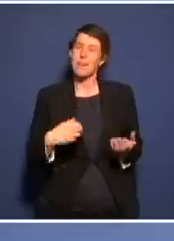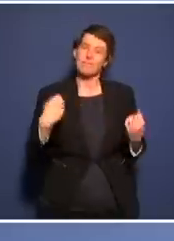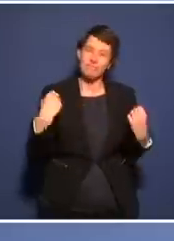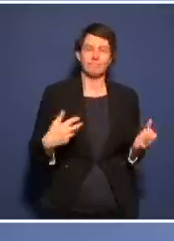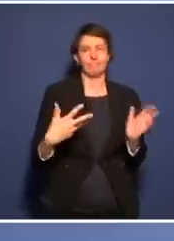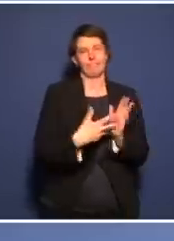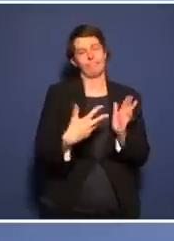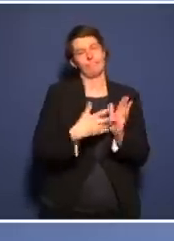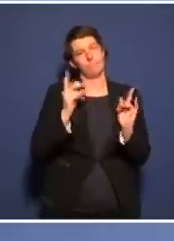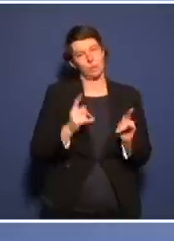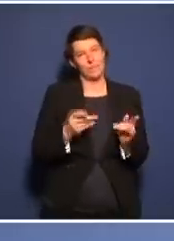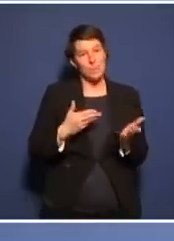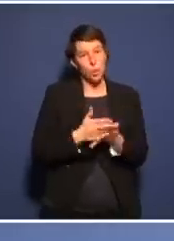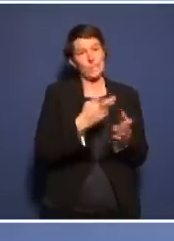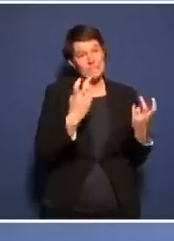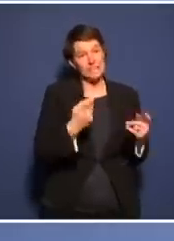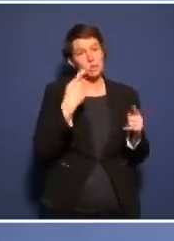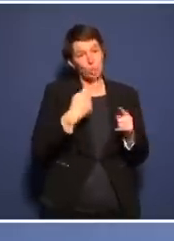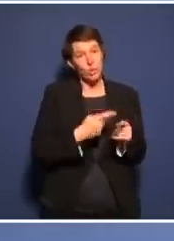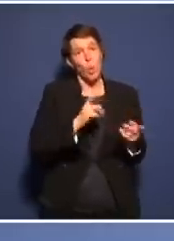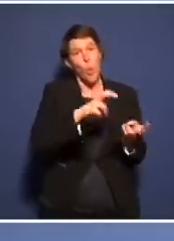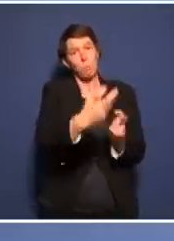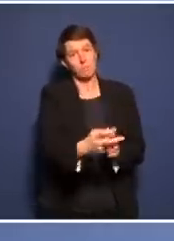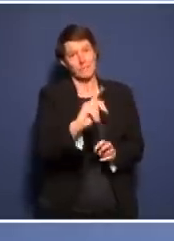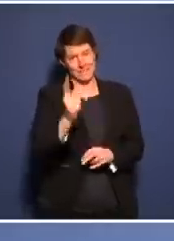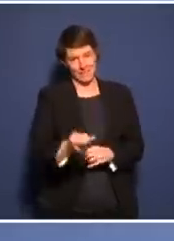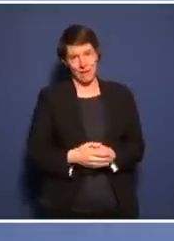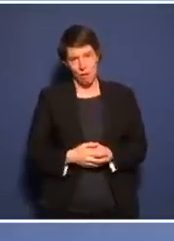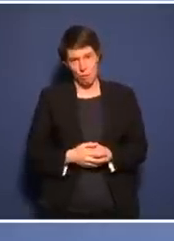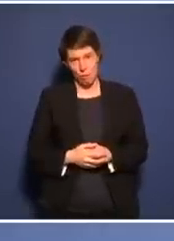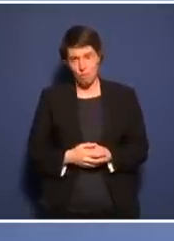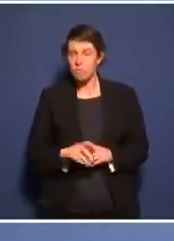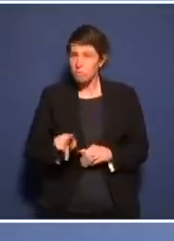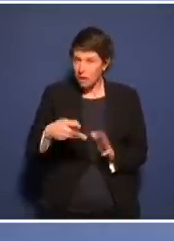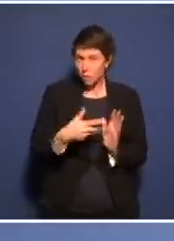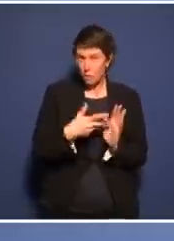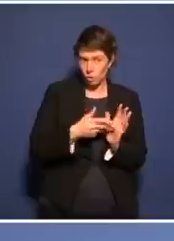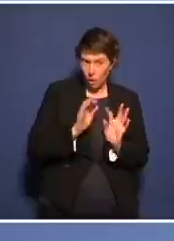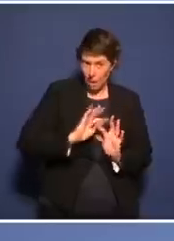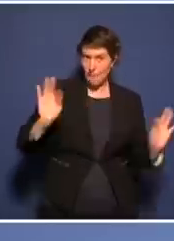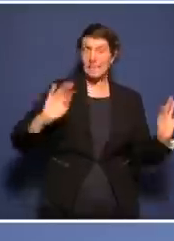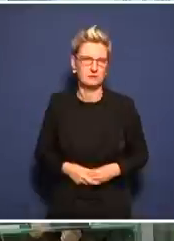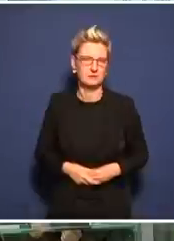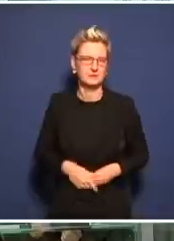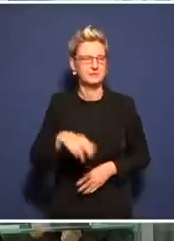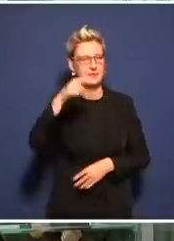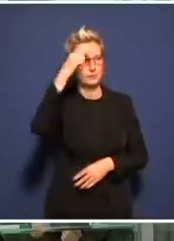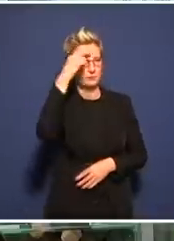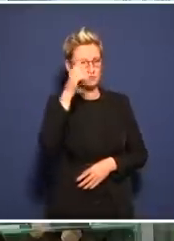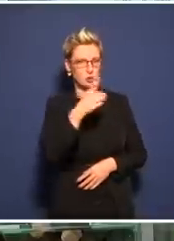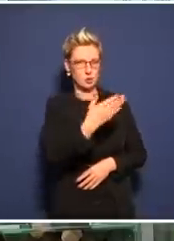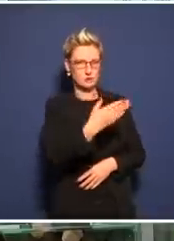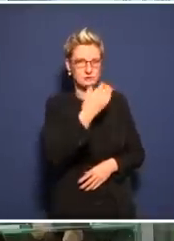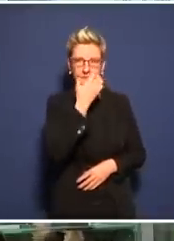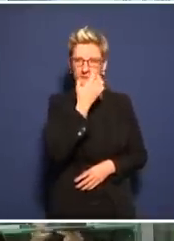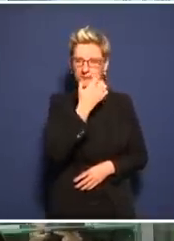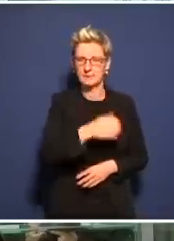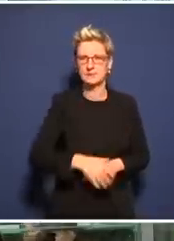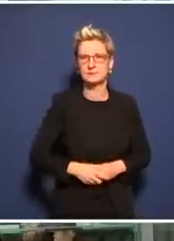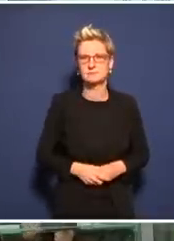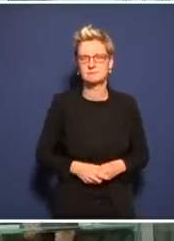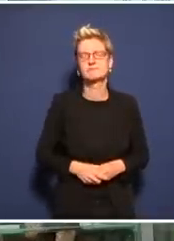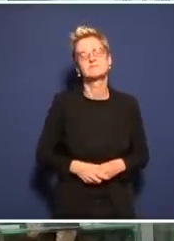werden im Vollzug. Also noch mehr Stechschritt in Richtung Polizeistaat und Kontrollstaat. Dann geht es um eine